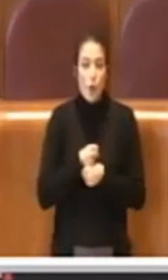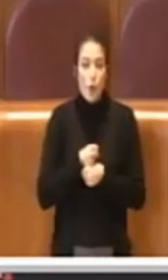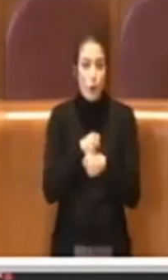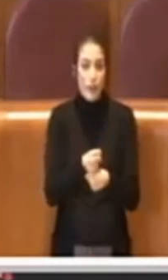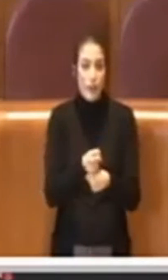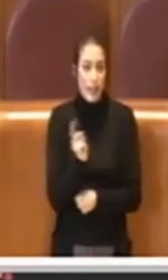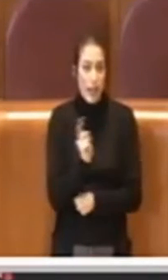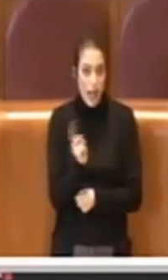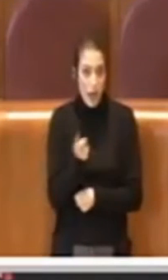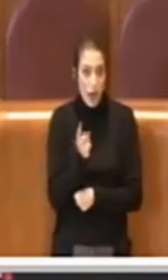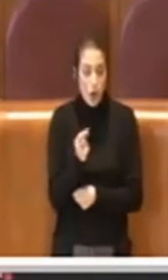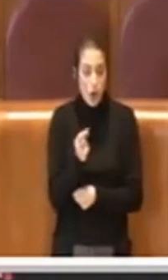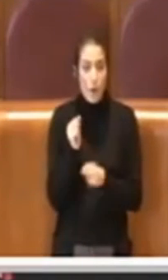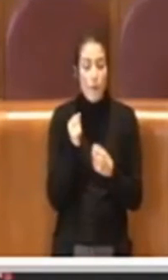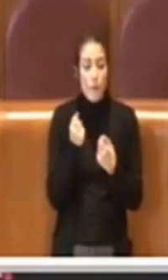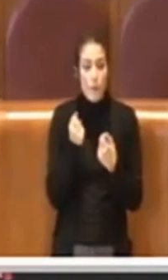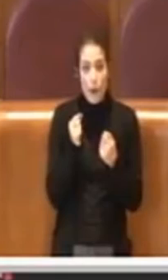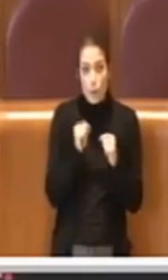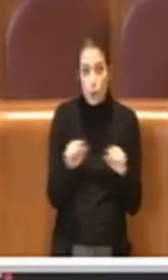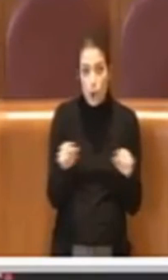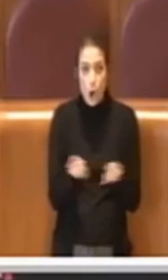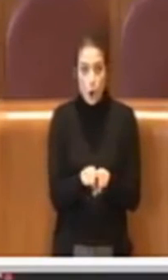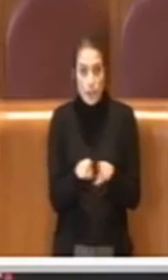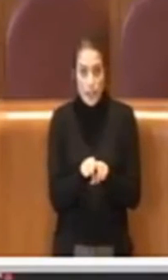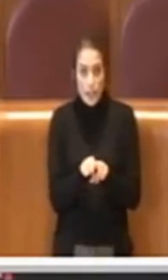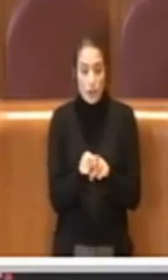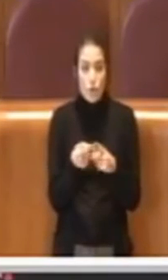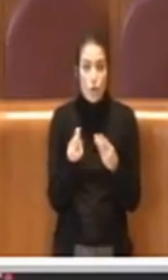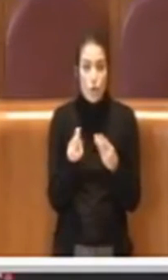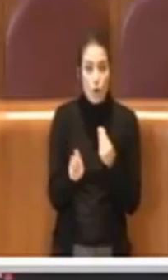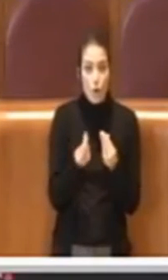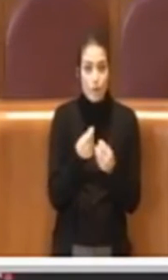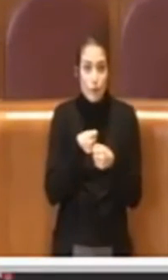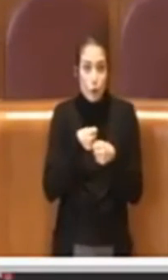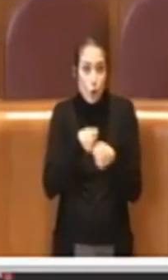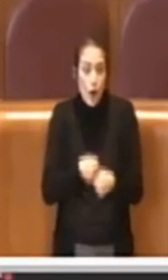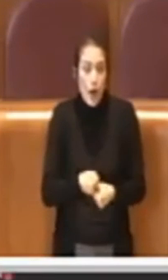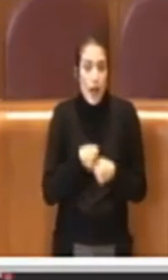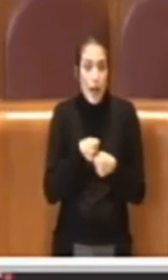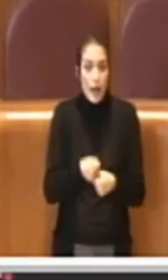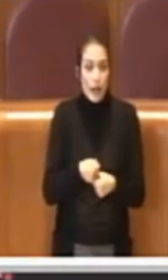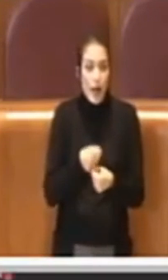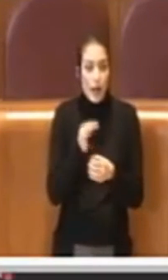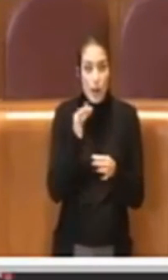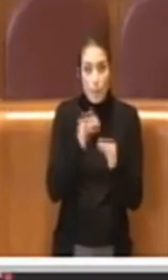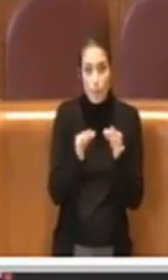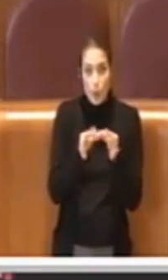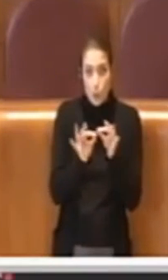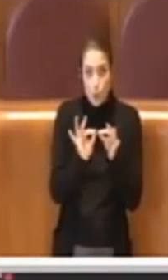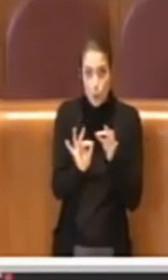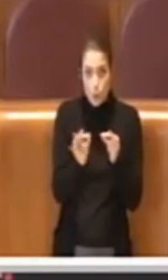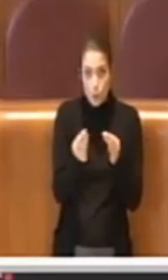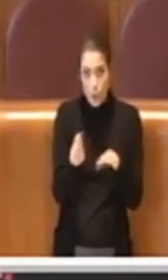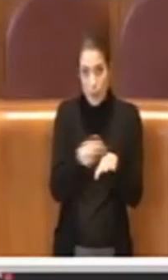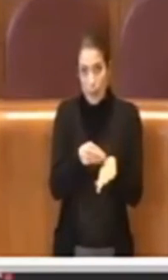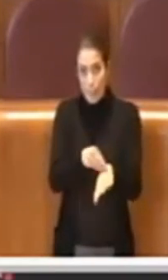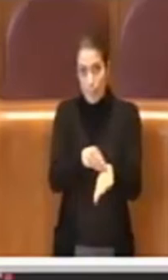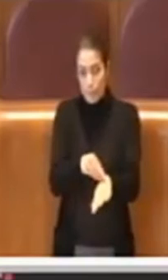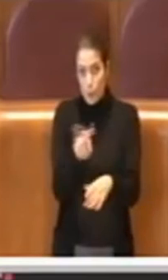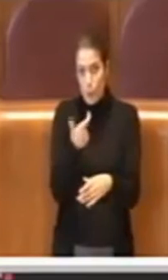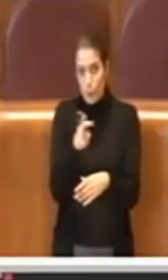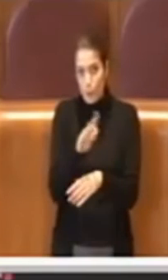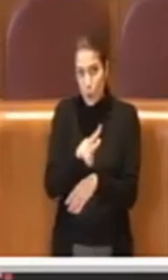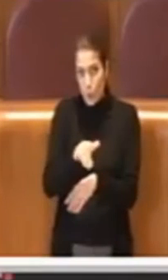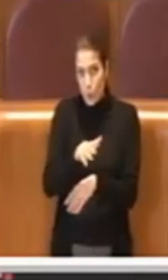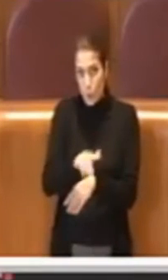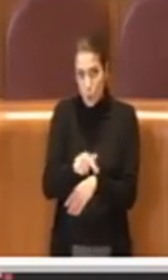le chiedo comunque di poter tollerare eventualmente qualche minuto in più che mi prendo